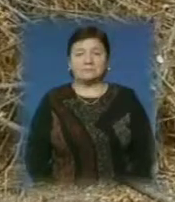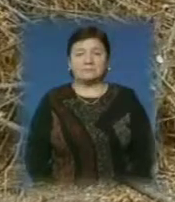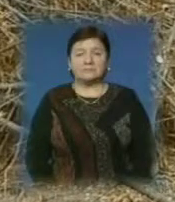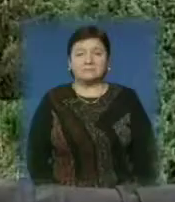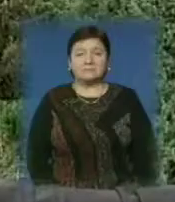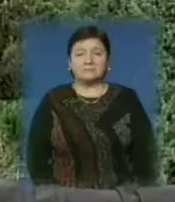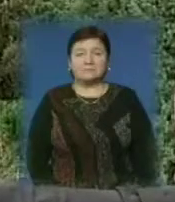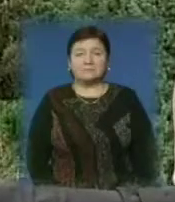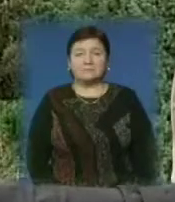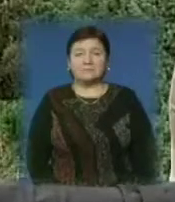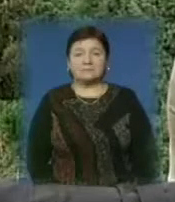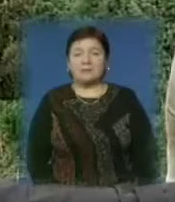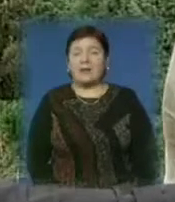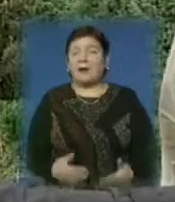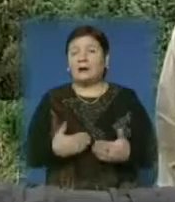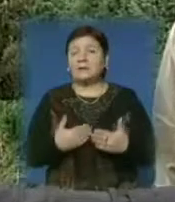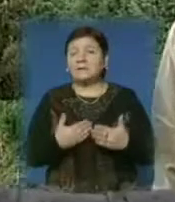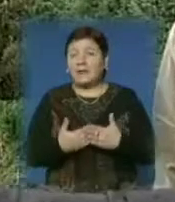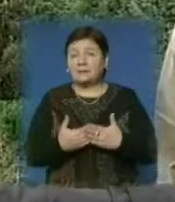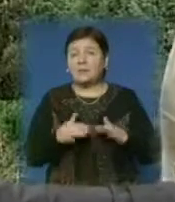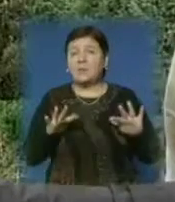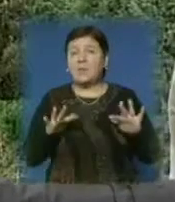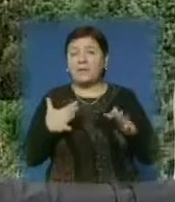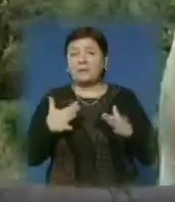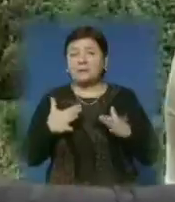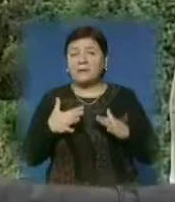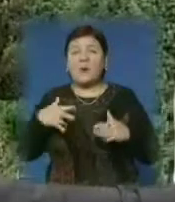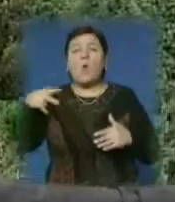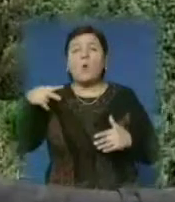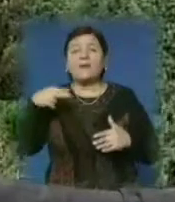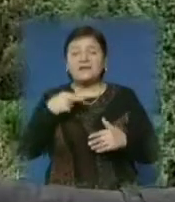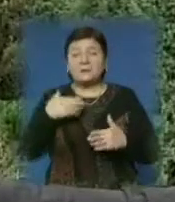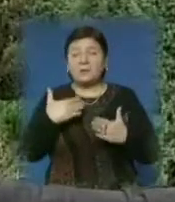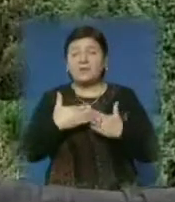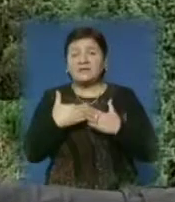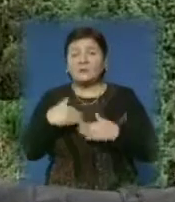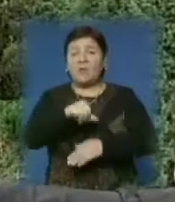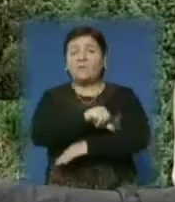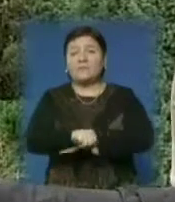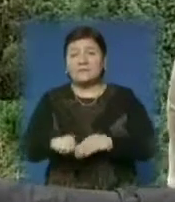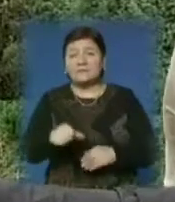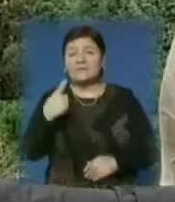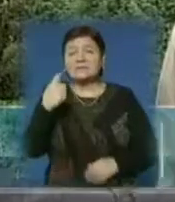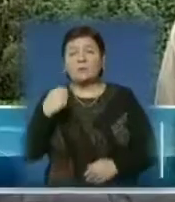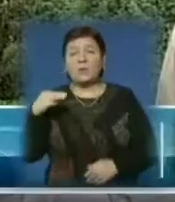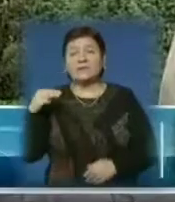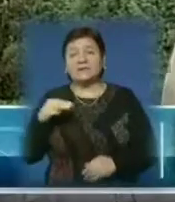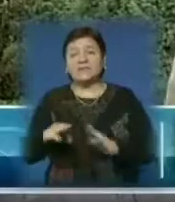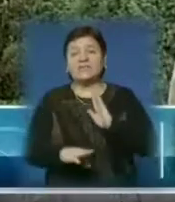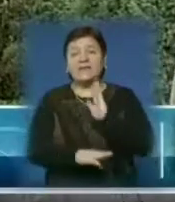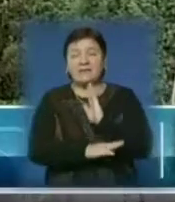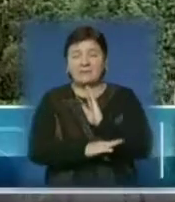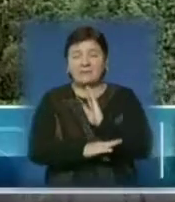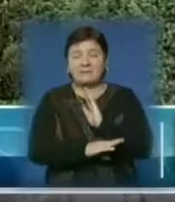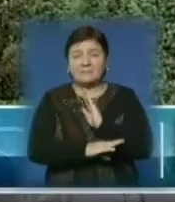На даний момент обрізано близько ста дерев. На вулиці Гагаріна, сквер Шандора